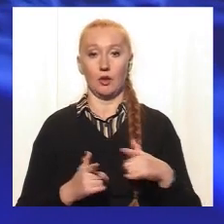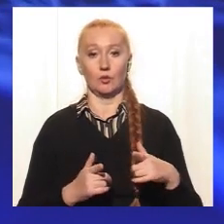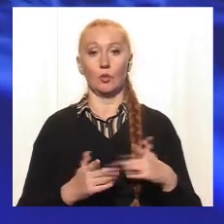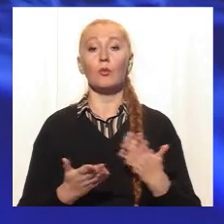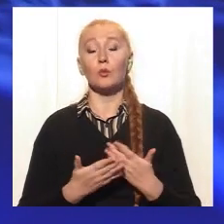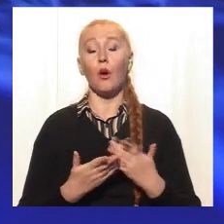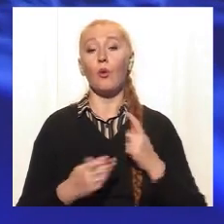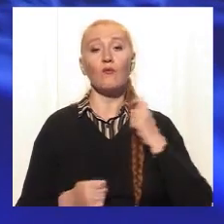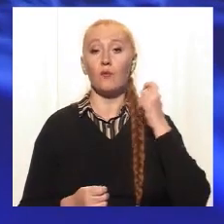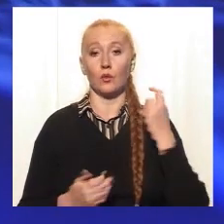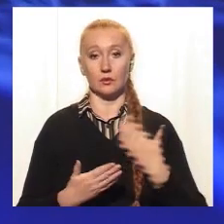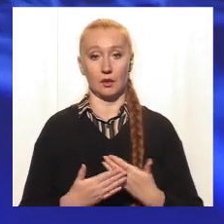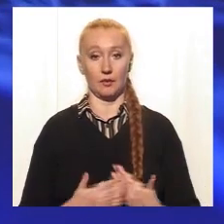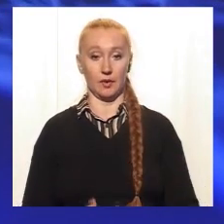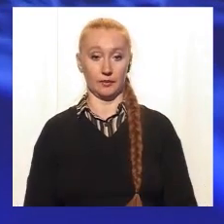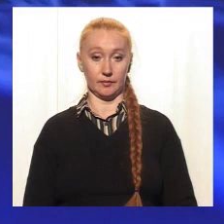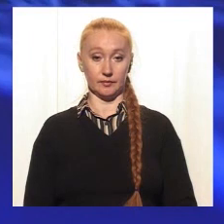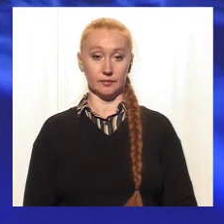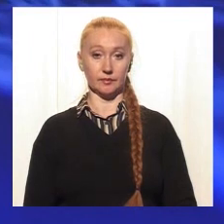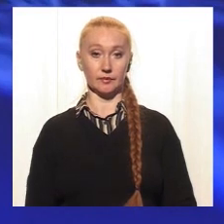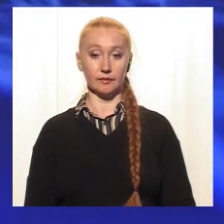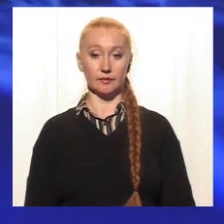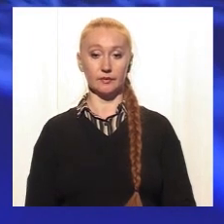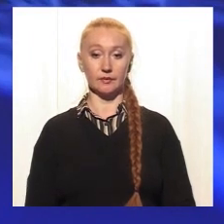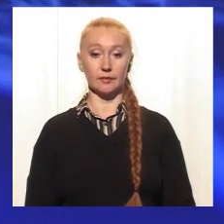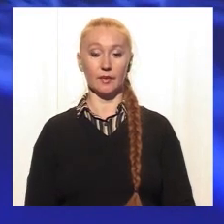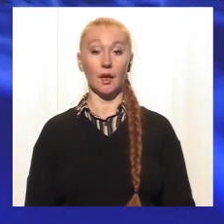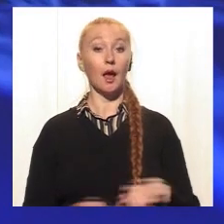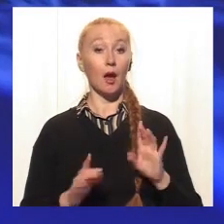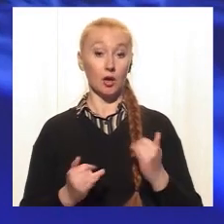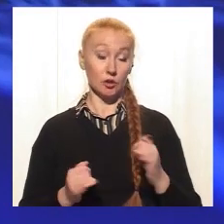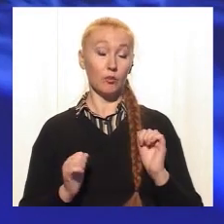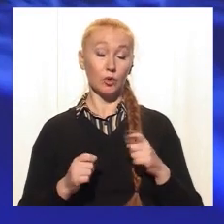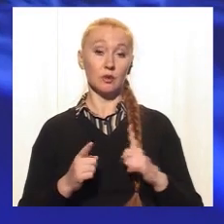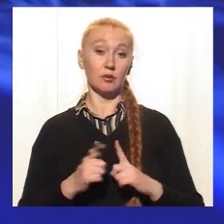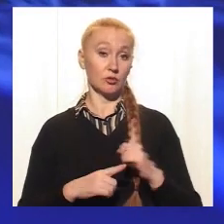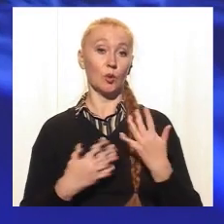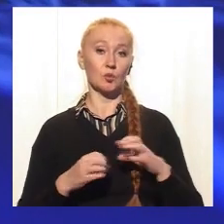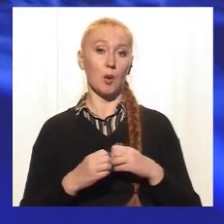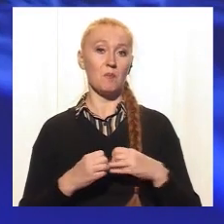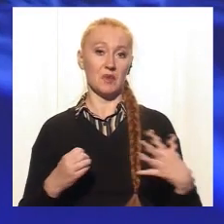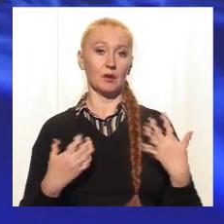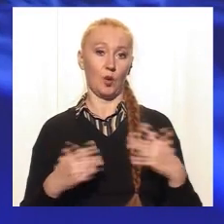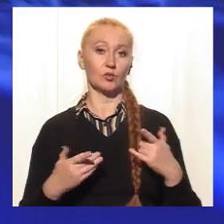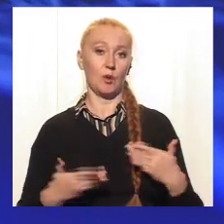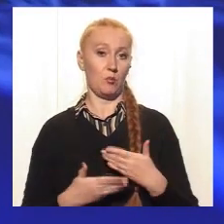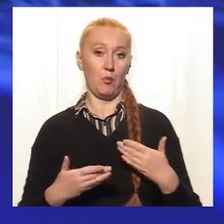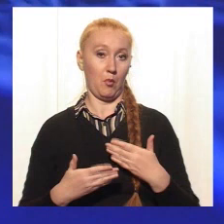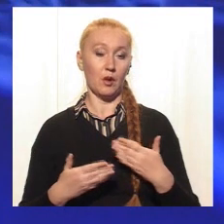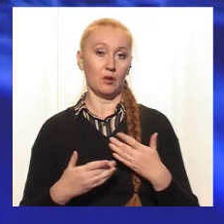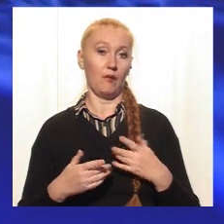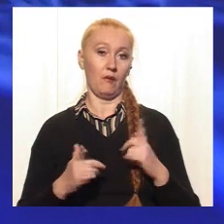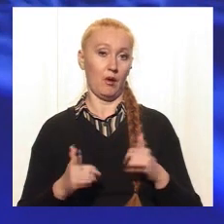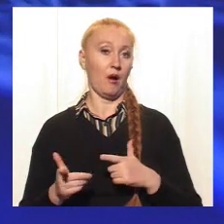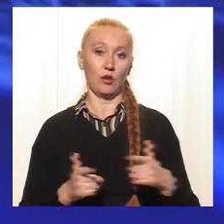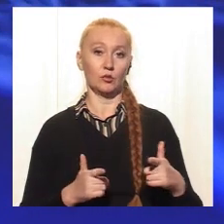якого віку? Ну, в нынешнє время і 15-летні, конечно, уже бывають довольно половозрелые, но все